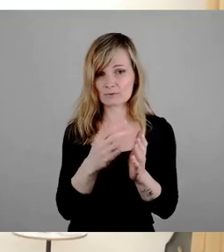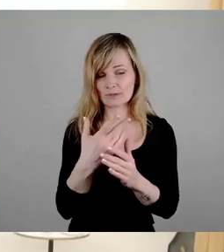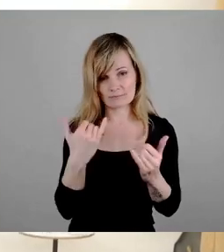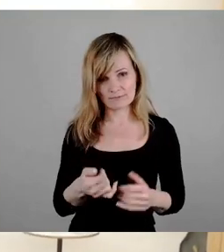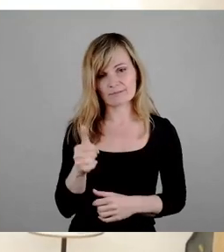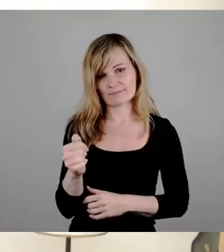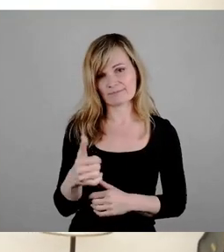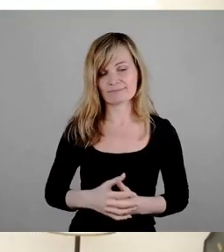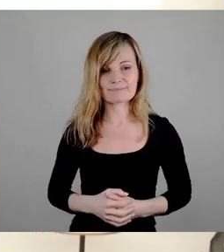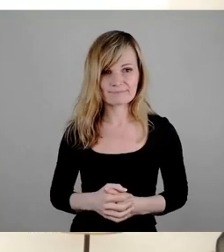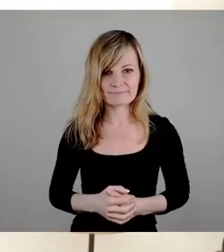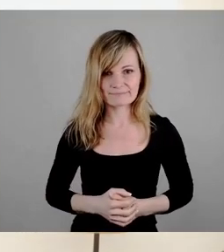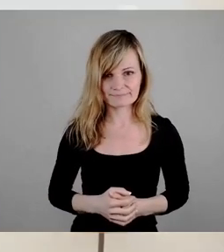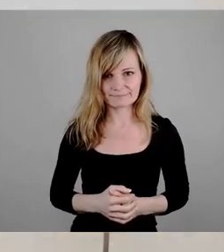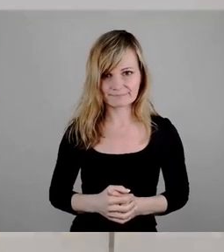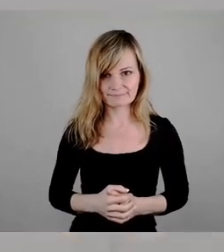um das Stimmzeichen.